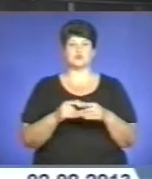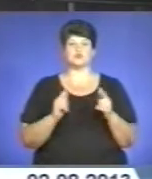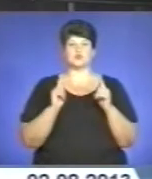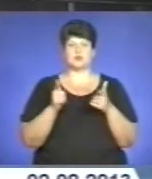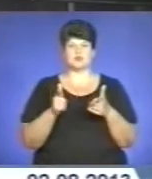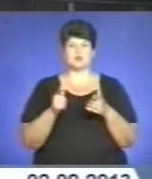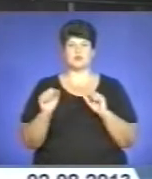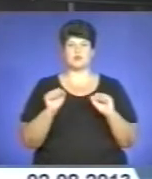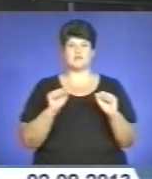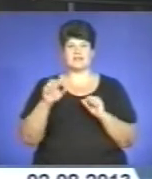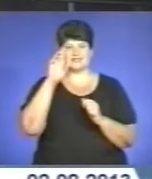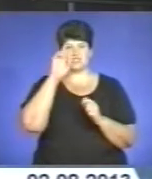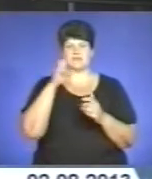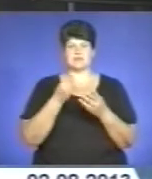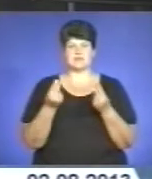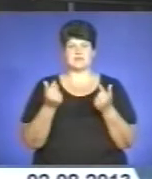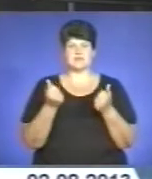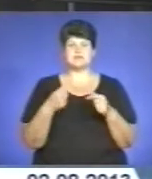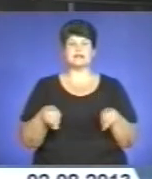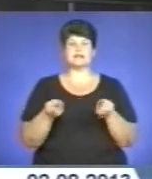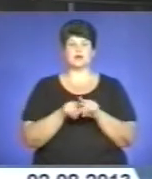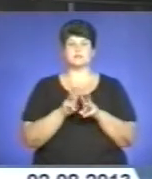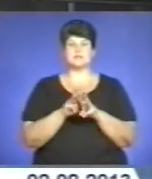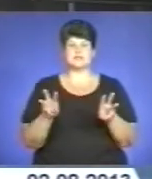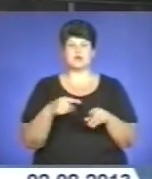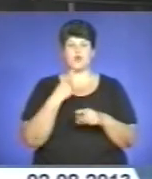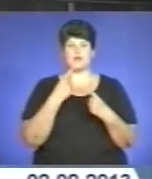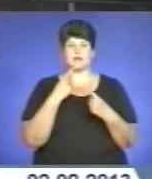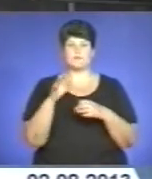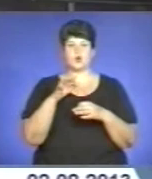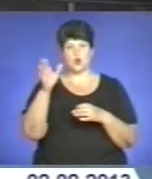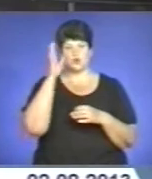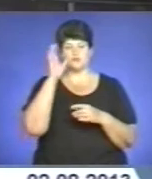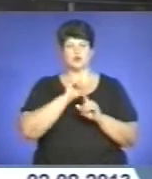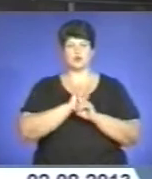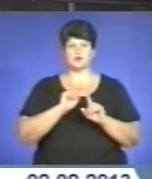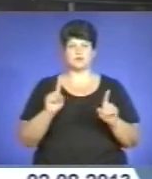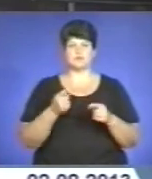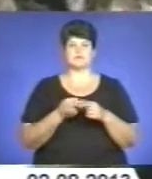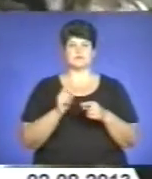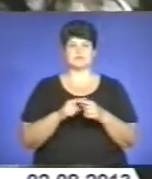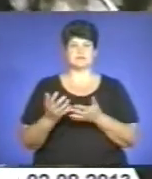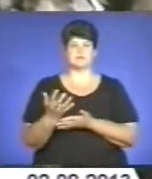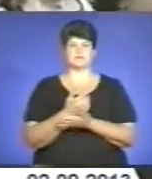управління держфінансами. Також міністри говорили про освіту та особливості цьогорічних врожаїв.